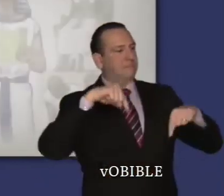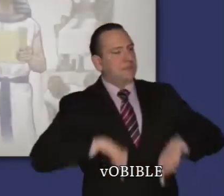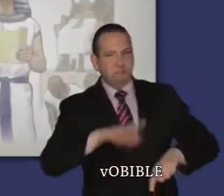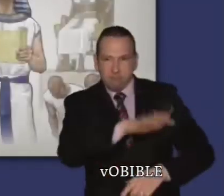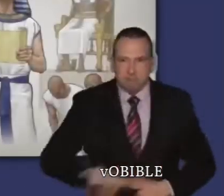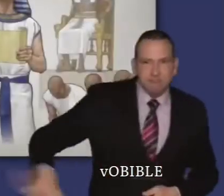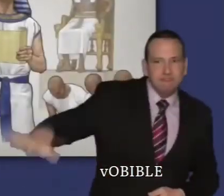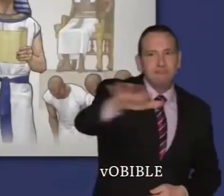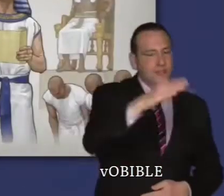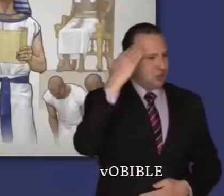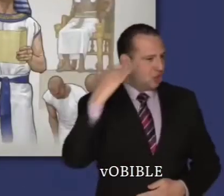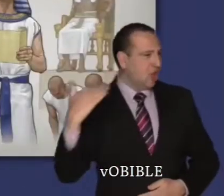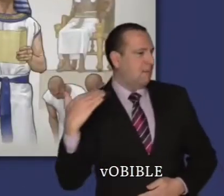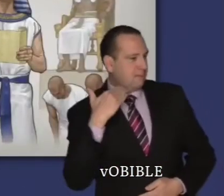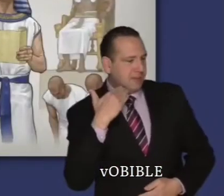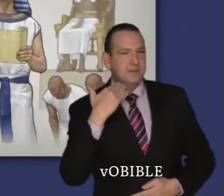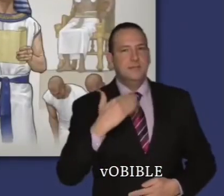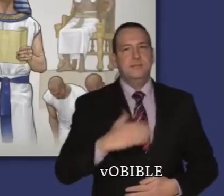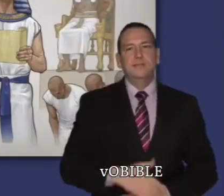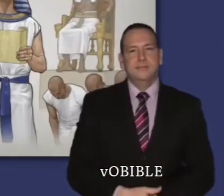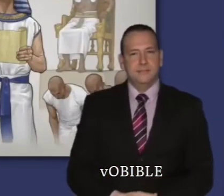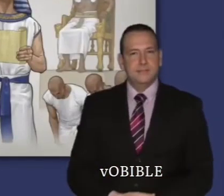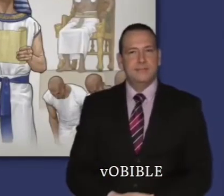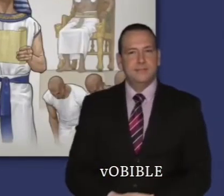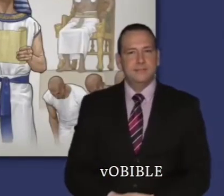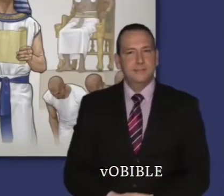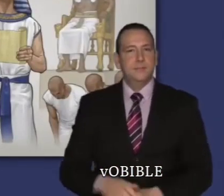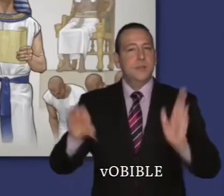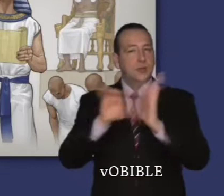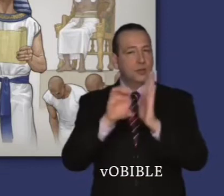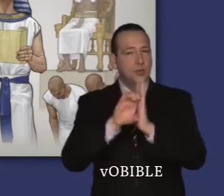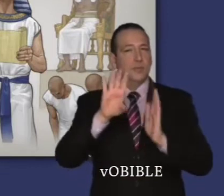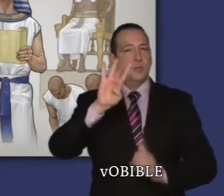Il est alors libéré et nommé premier ministre de l'Égypte.